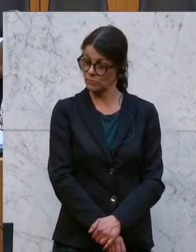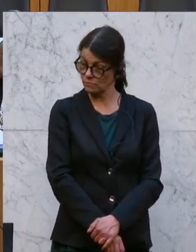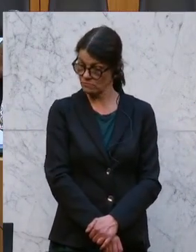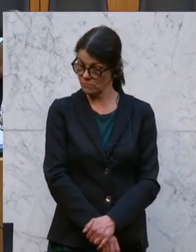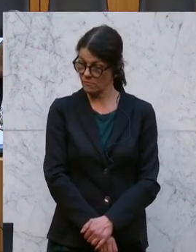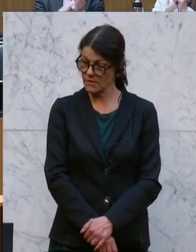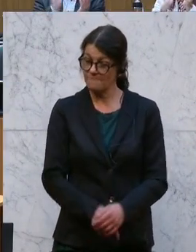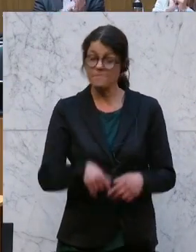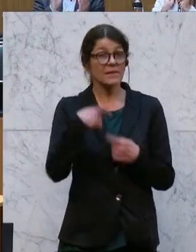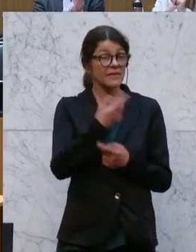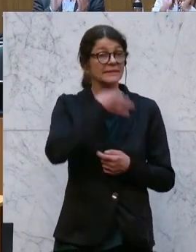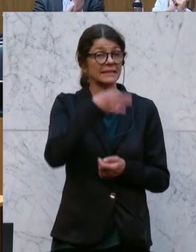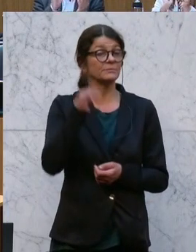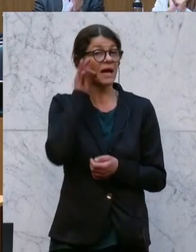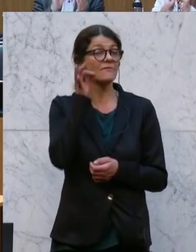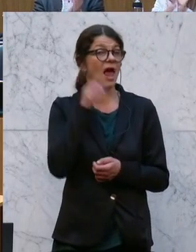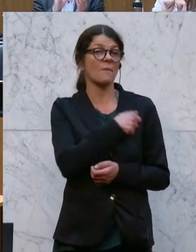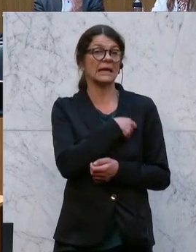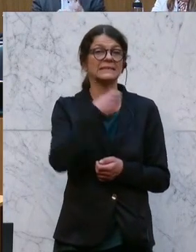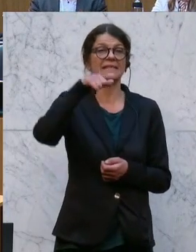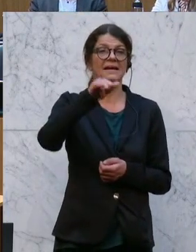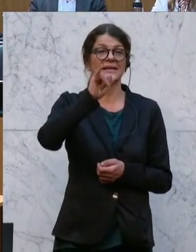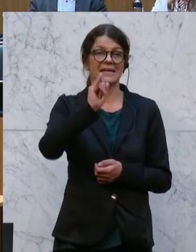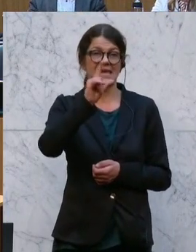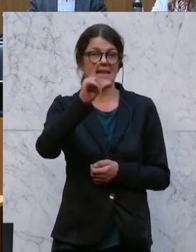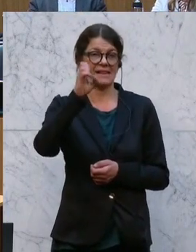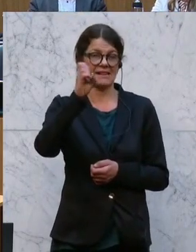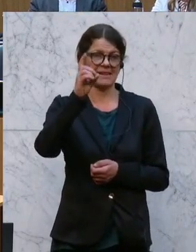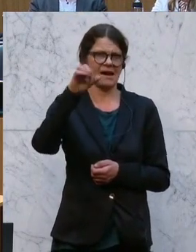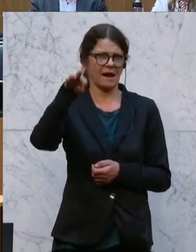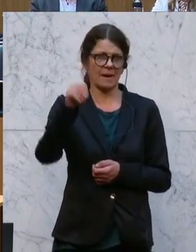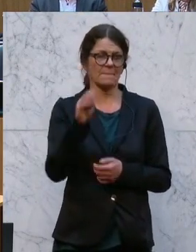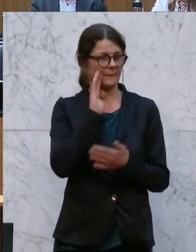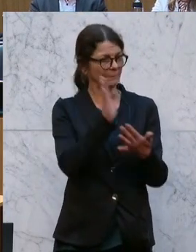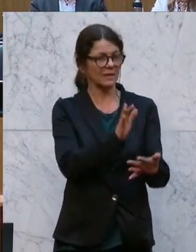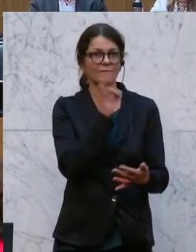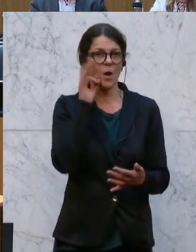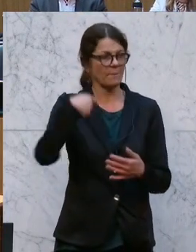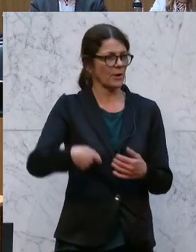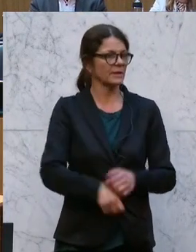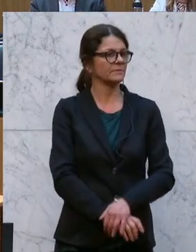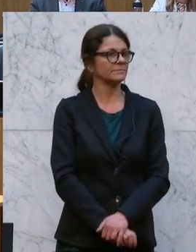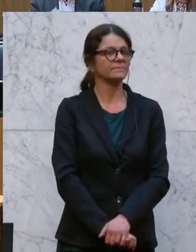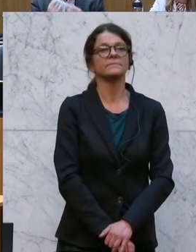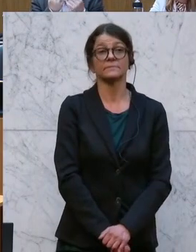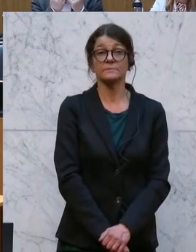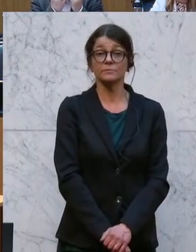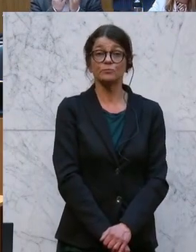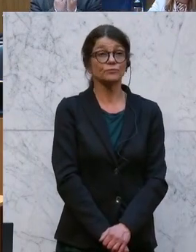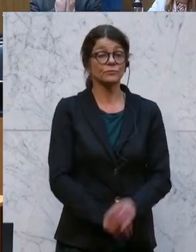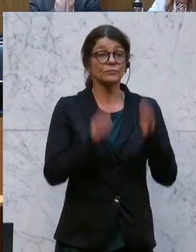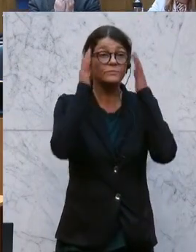Bargeld biete viele Vorteile, sagt Franz-Leonard Essel, Abgeordneter der ÖVP. Auch in Zukunft soll die Verwendung von Bargeld